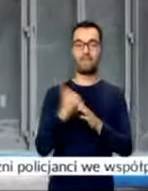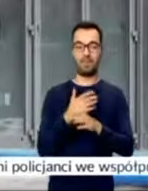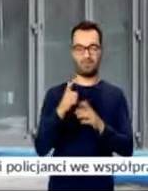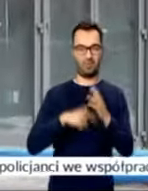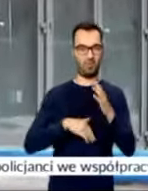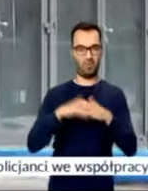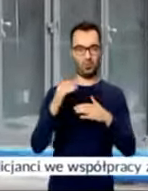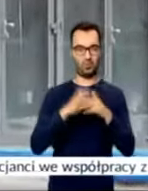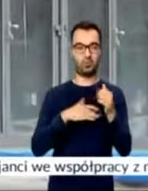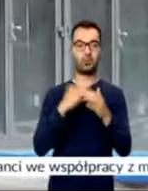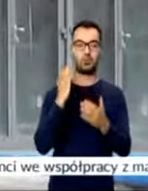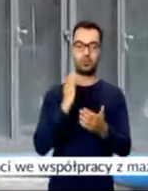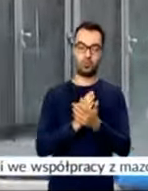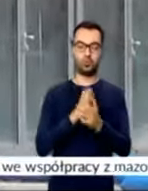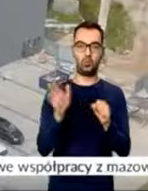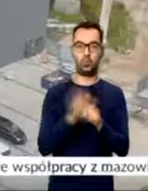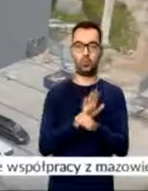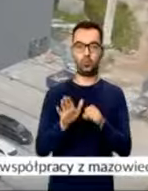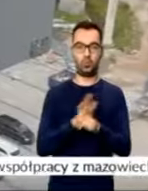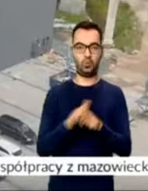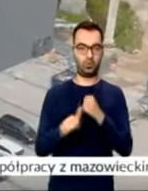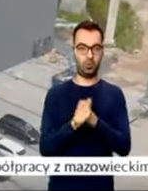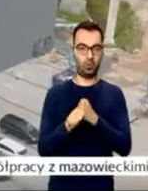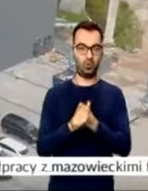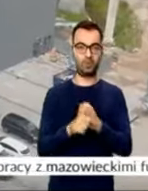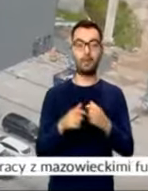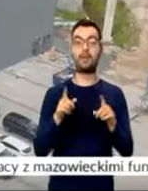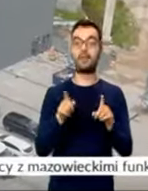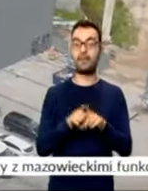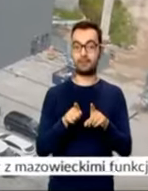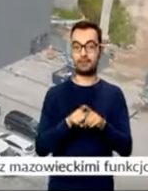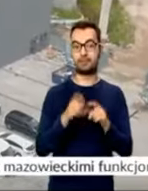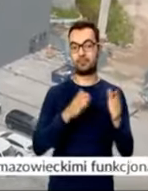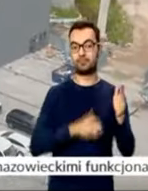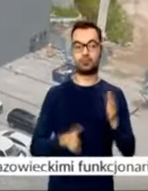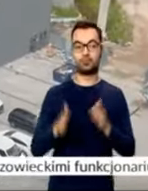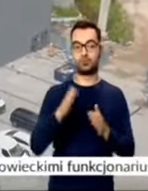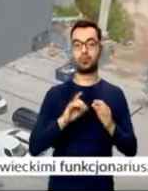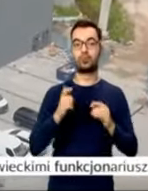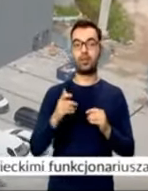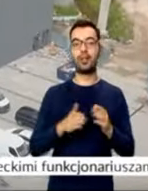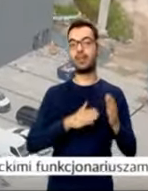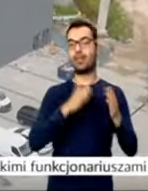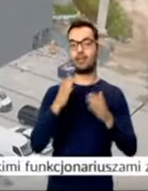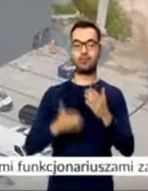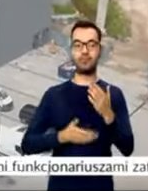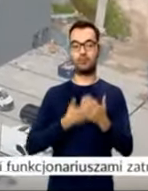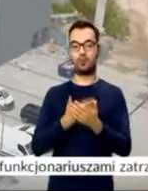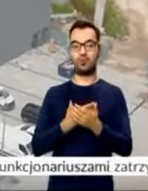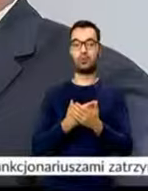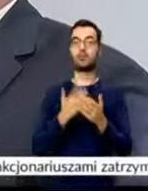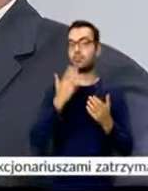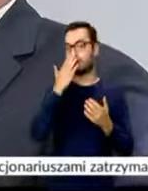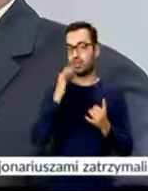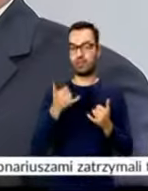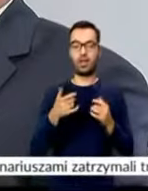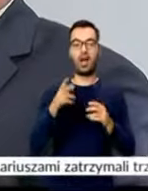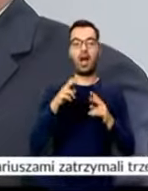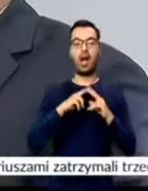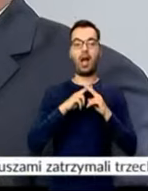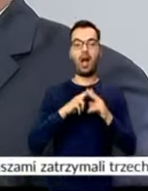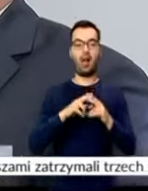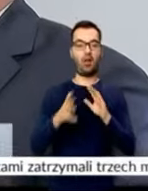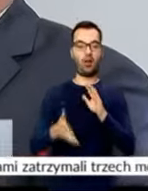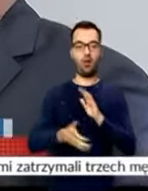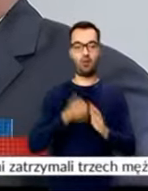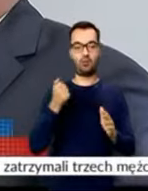obiekt już przystąpiła do uzupełnienia dokumentów. Jednocześnie przygotowywany jest kolejny wniosek o odbiór hali. Mam nadzieję, że